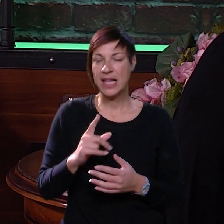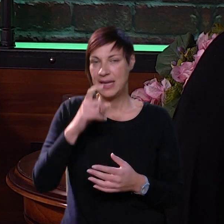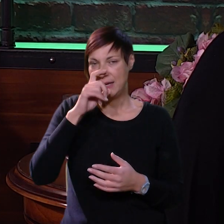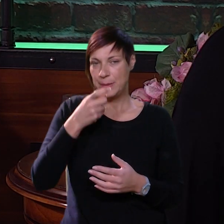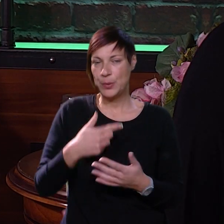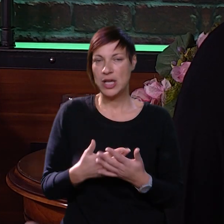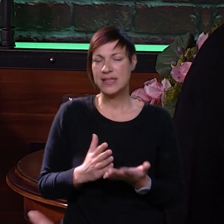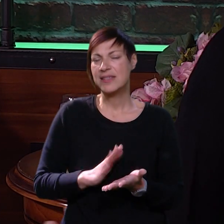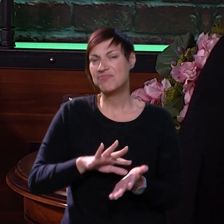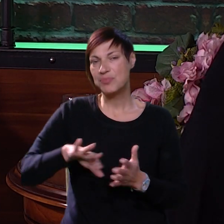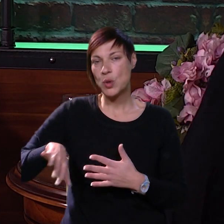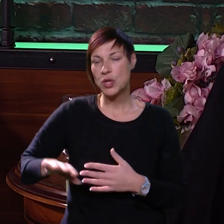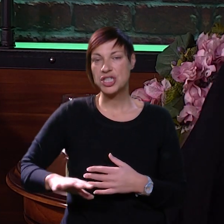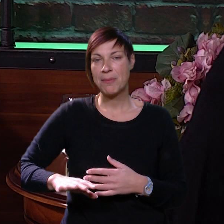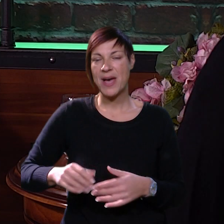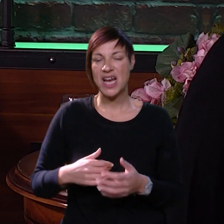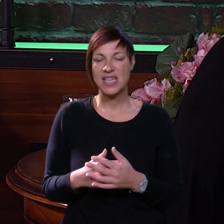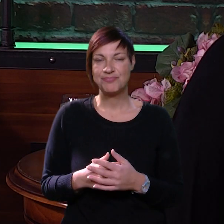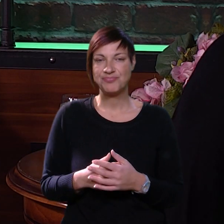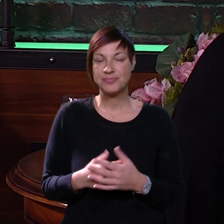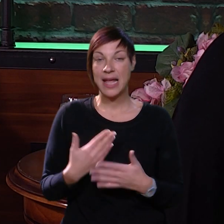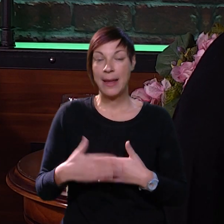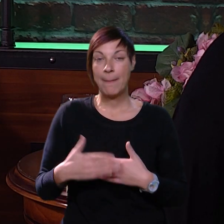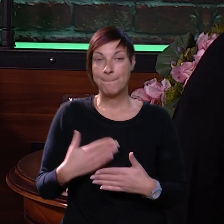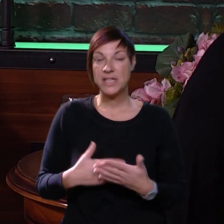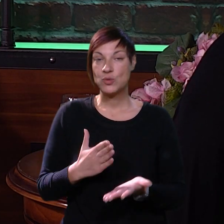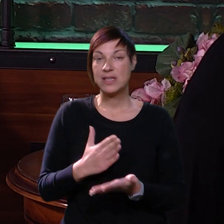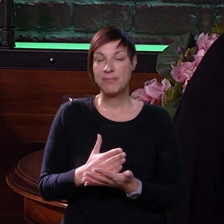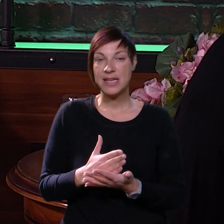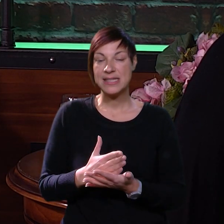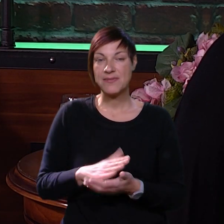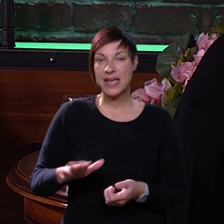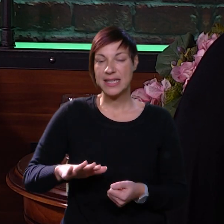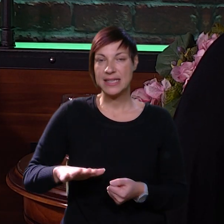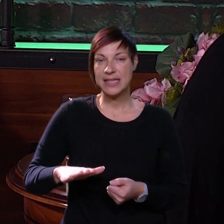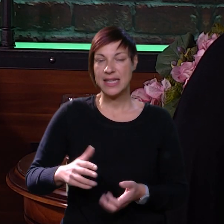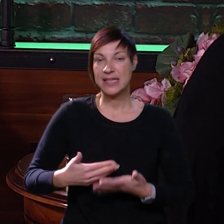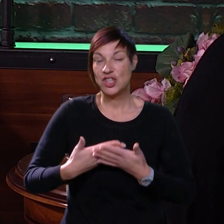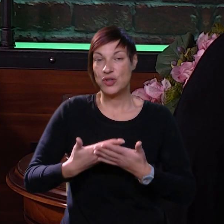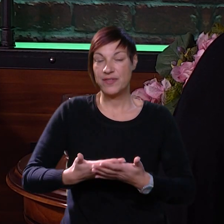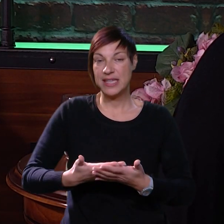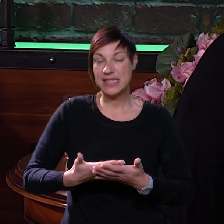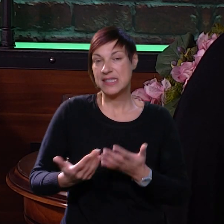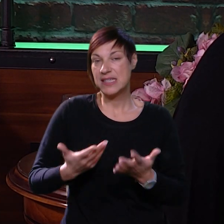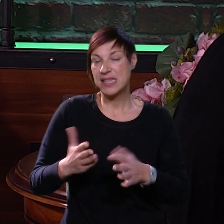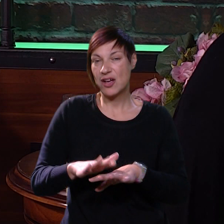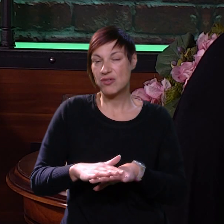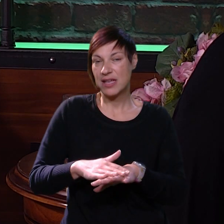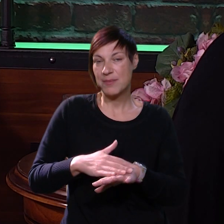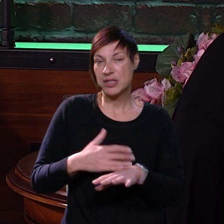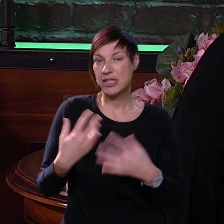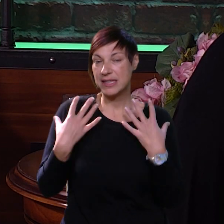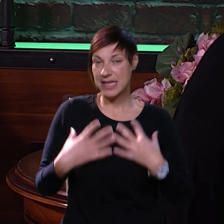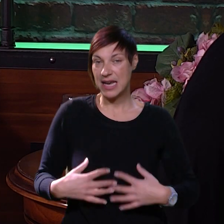pa ne bolite, pa pročiće, malije, tako je. Međutim, mislim da na svaki taj djetetov izraz tog nekog